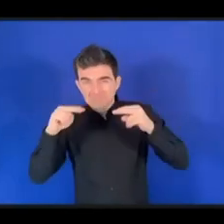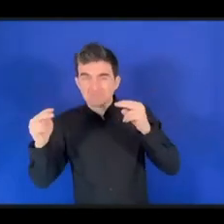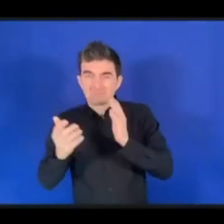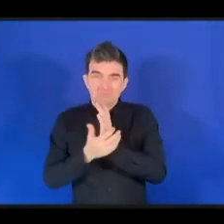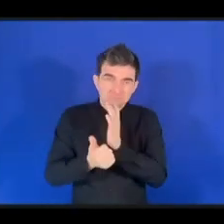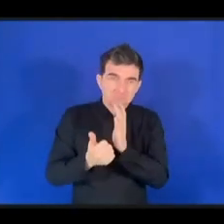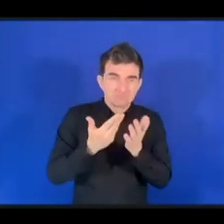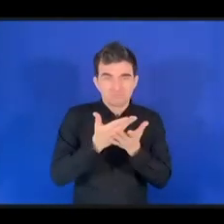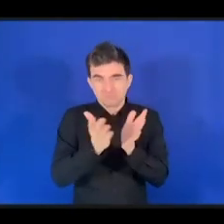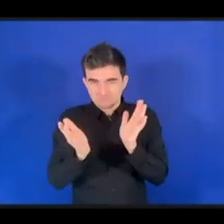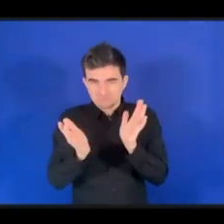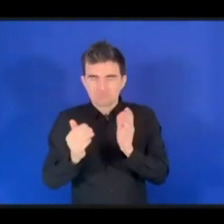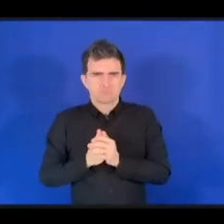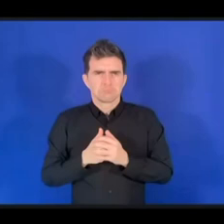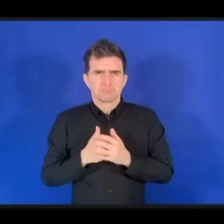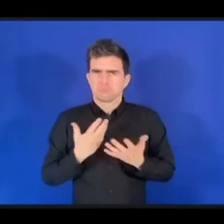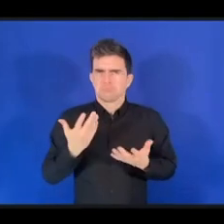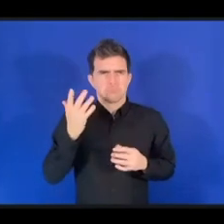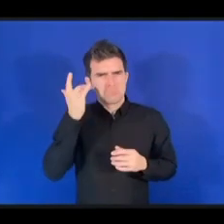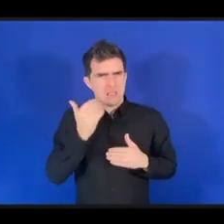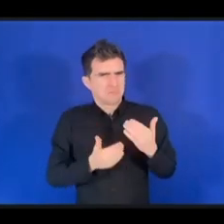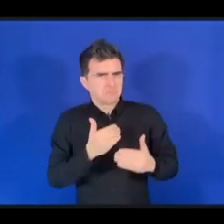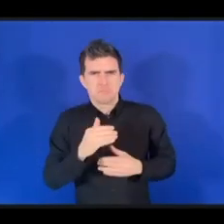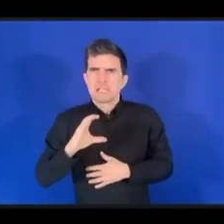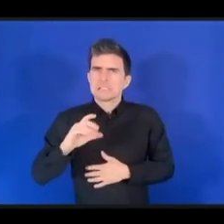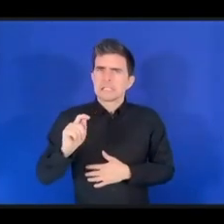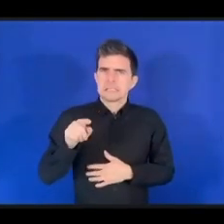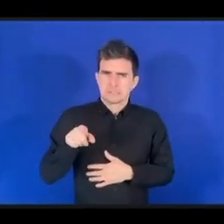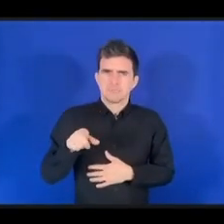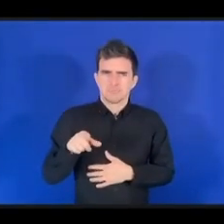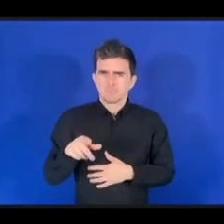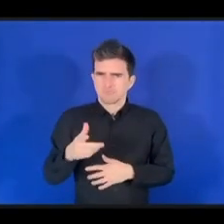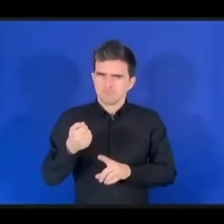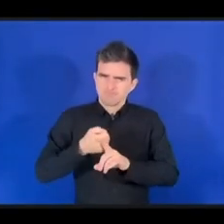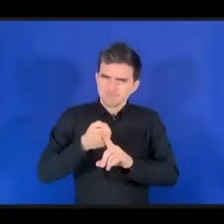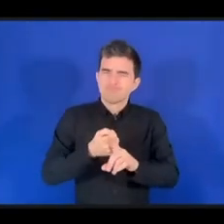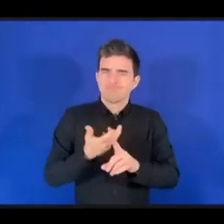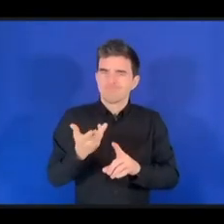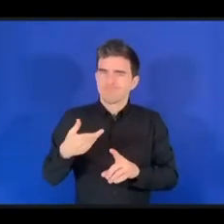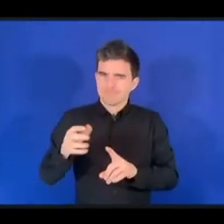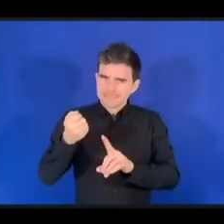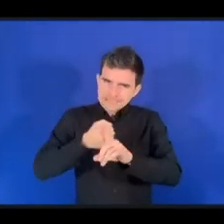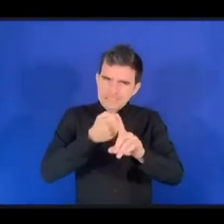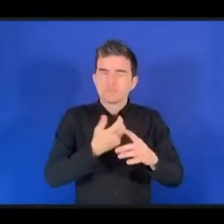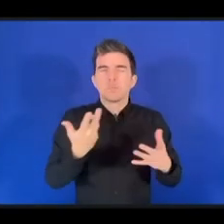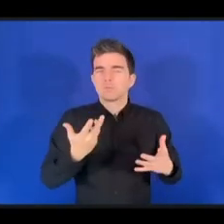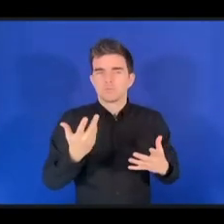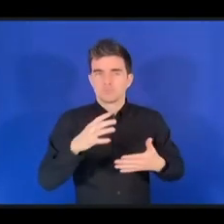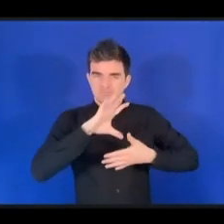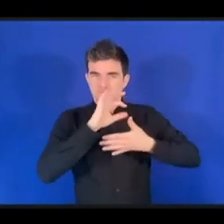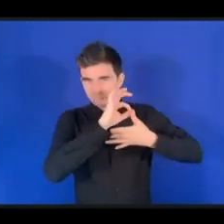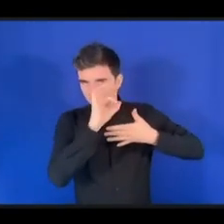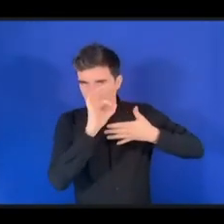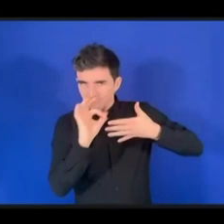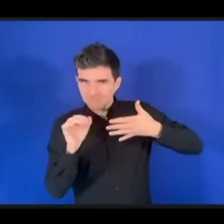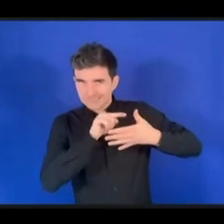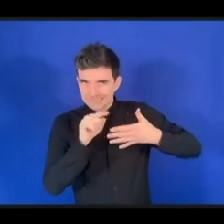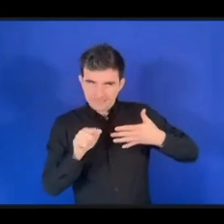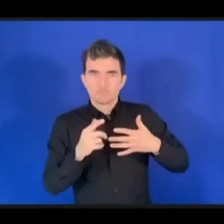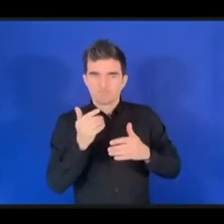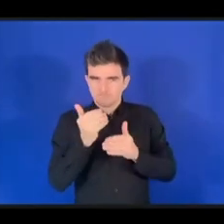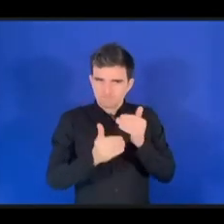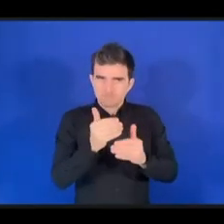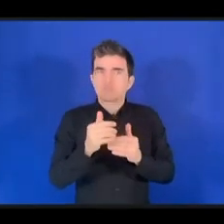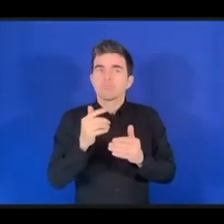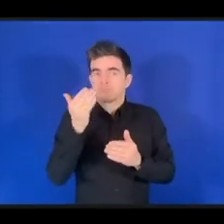прозвучали голоса малых островных развивающихся государств и дали возможность укрепить сотрудничество и